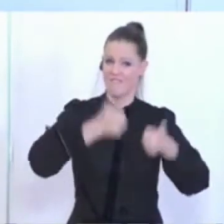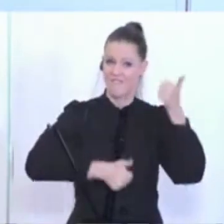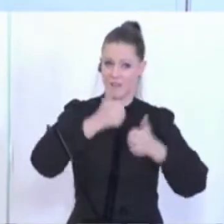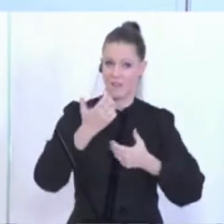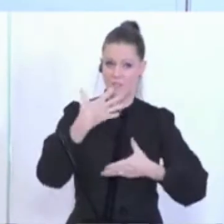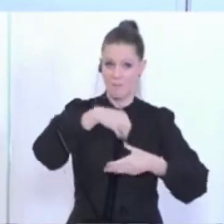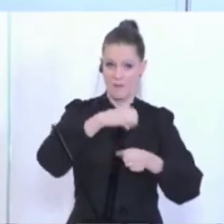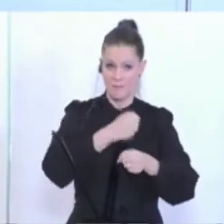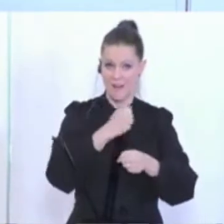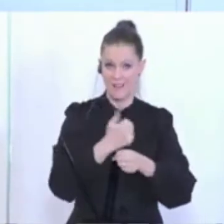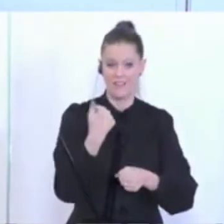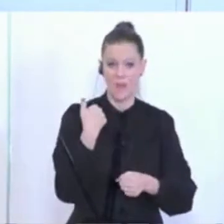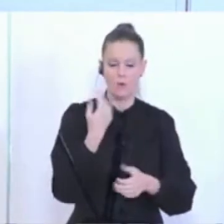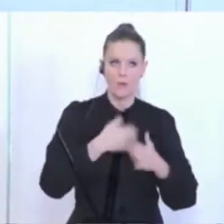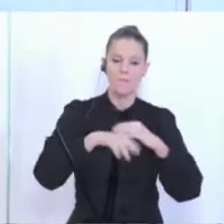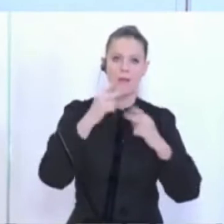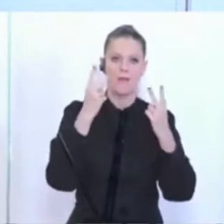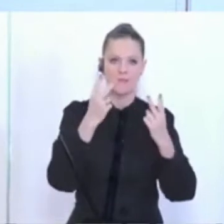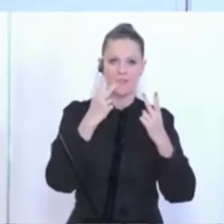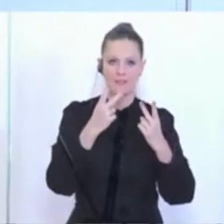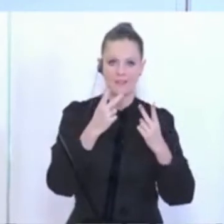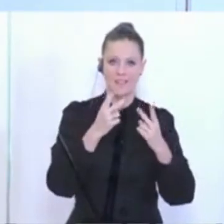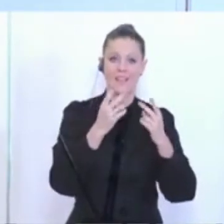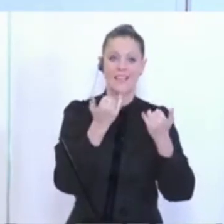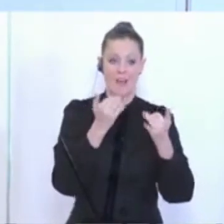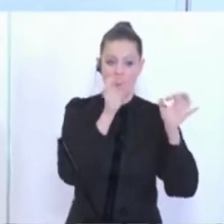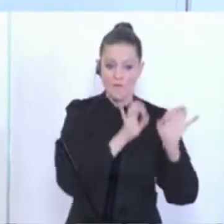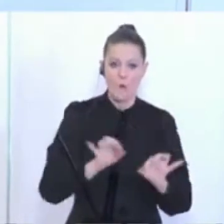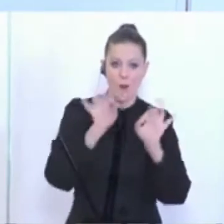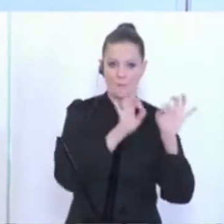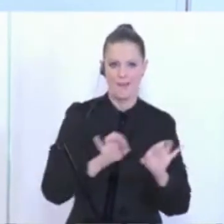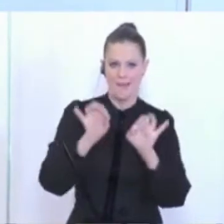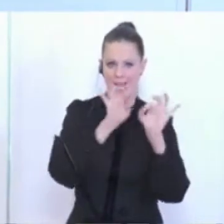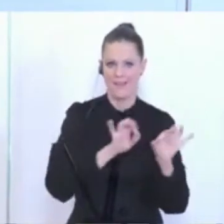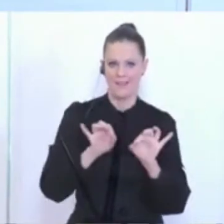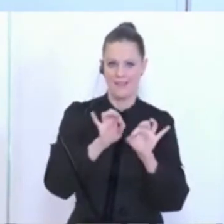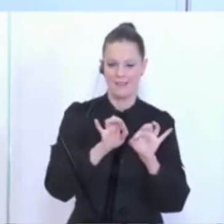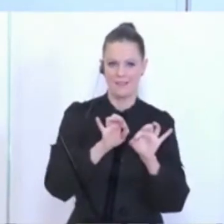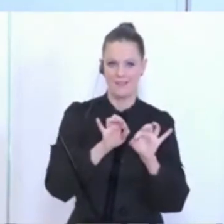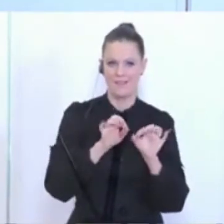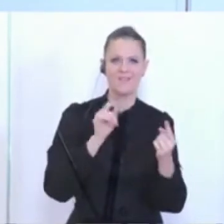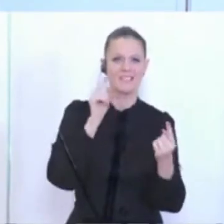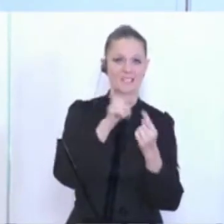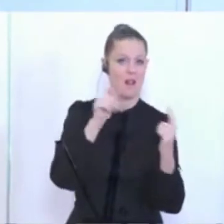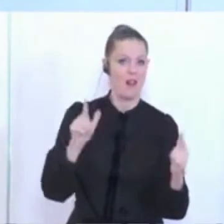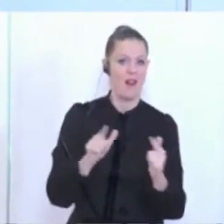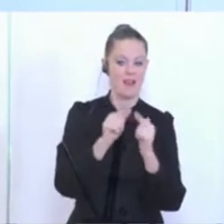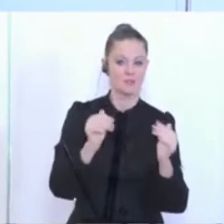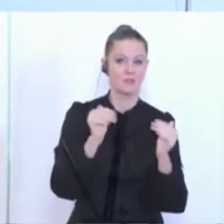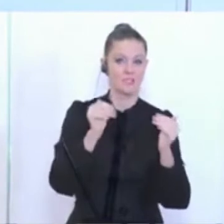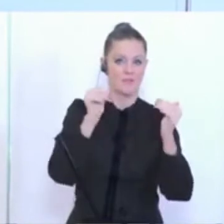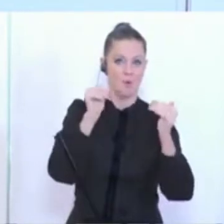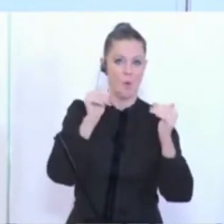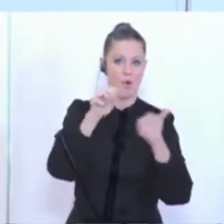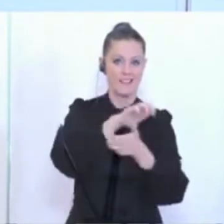haben oder noch wichtiger sich darauf vorbereiten und ihr Leistungsniveau auf diese Zeit hin nach der